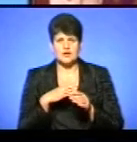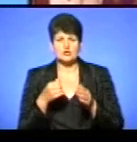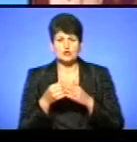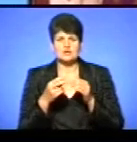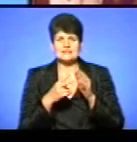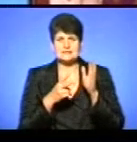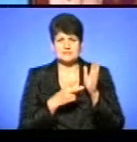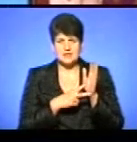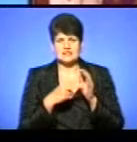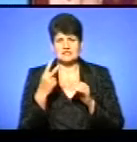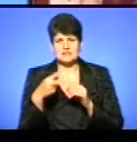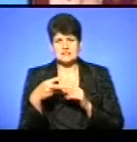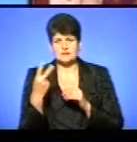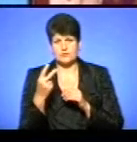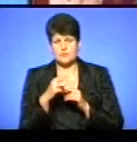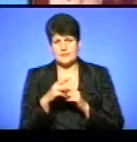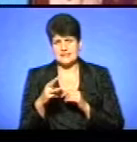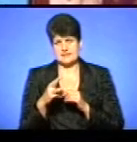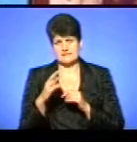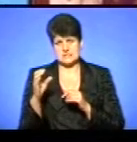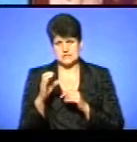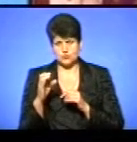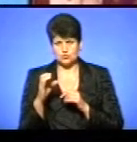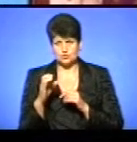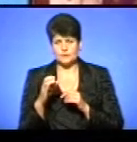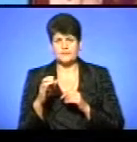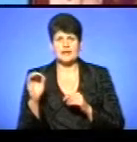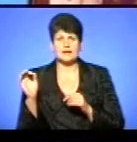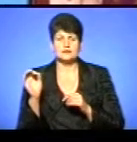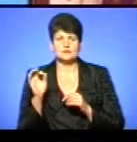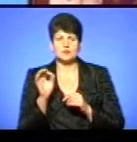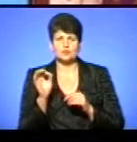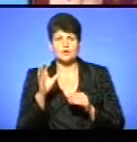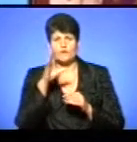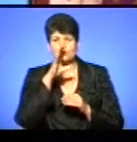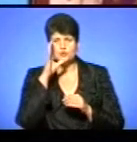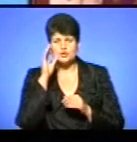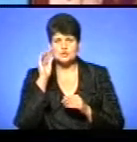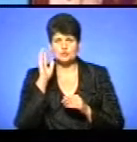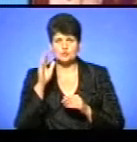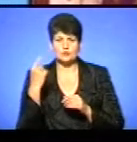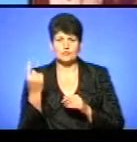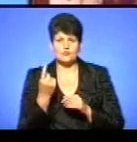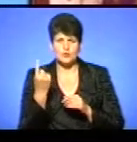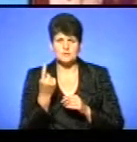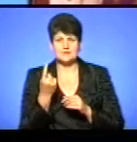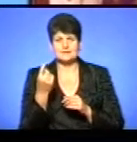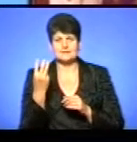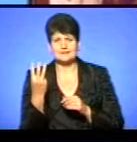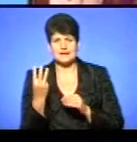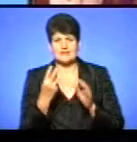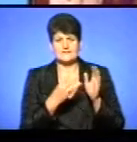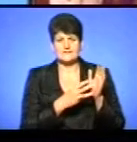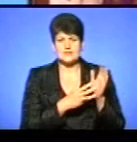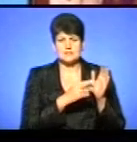17-22 метрів за секунду. Температура повітря вночі по області встановитиме 3-8